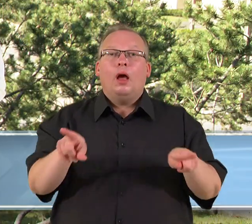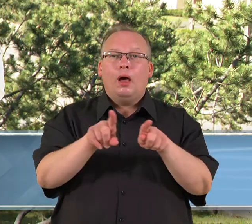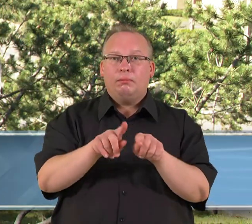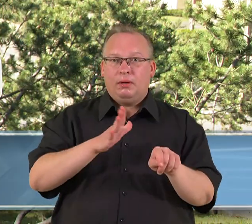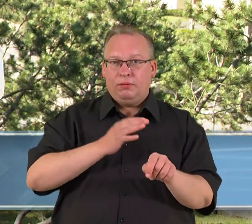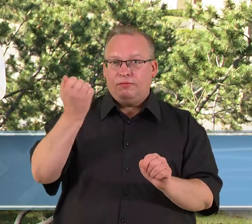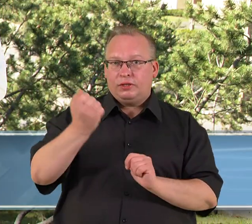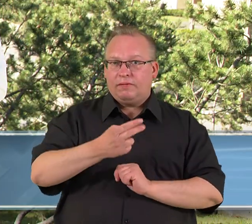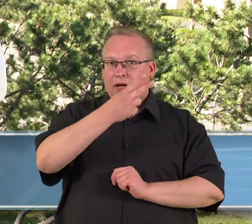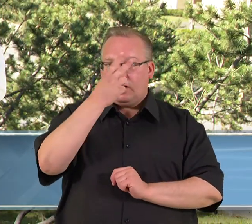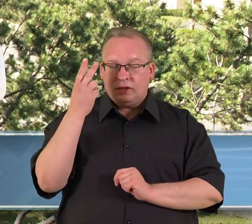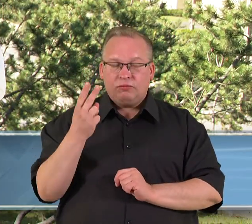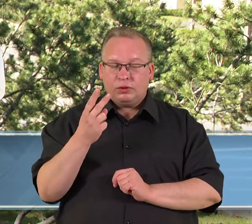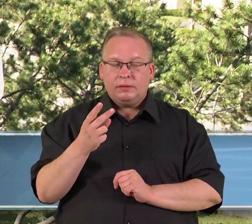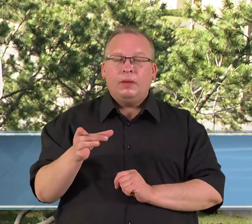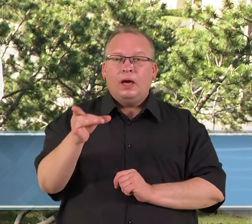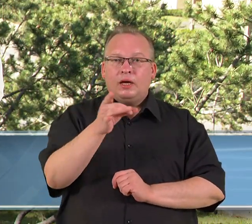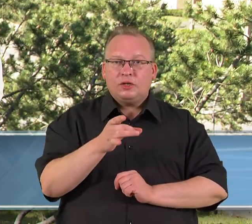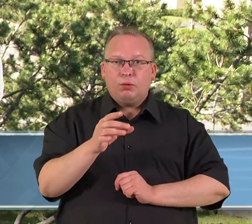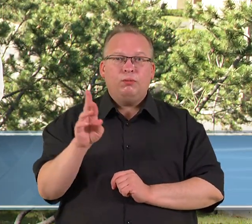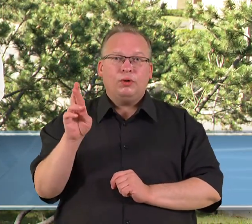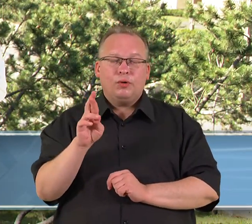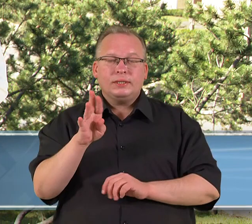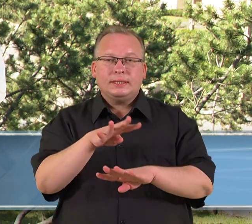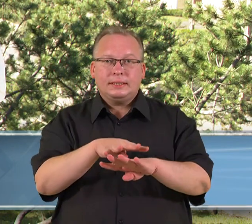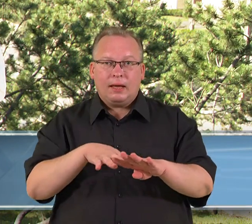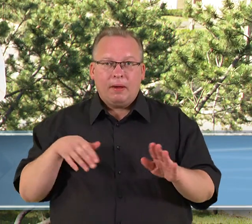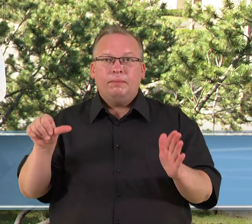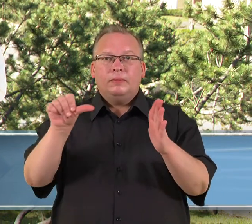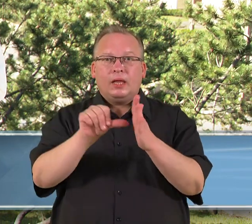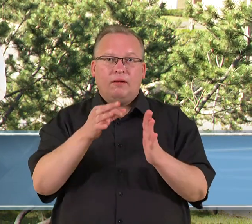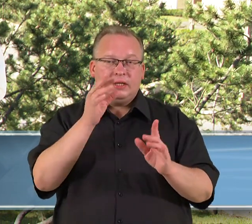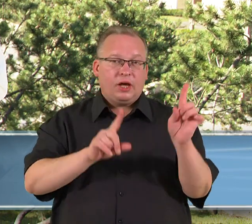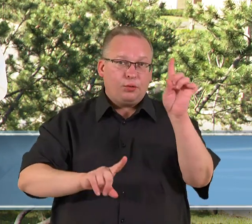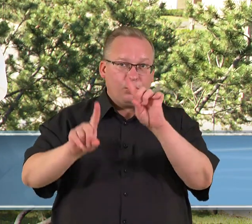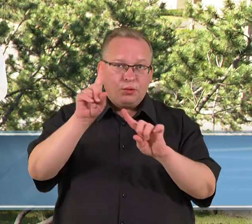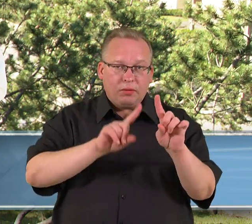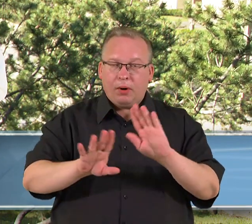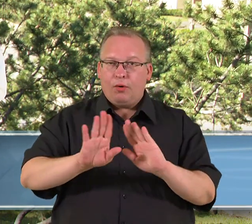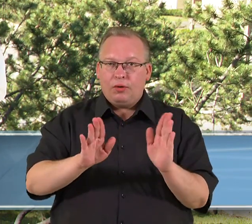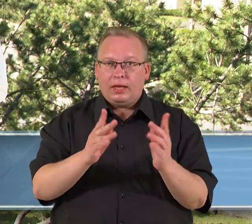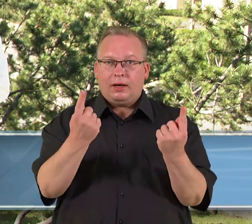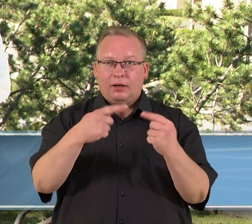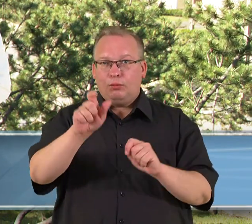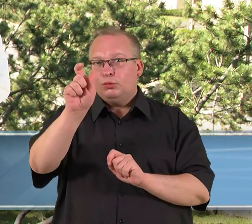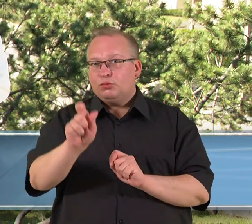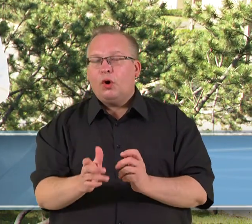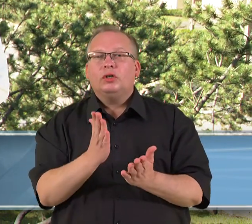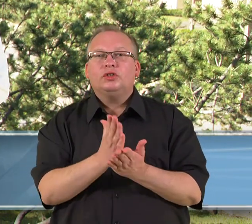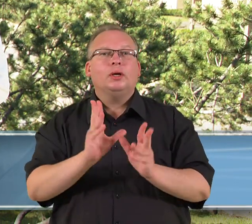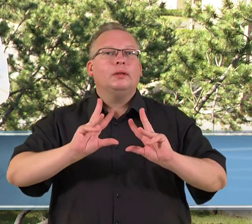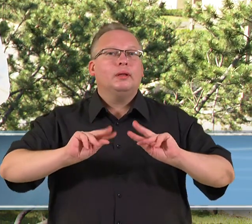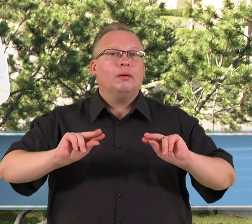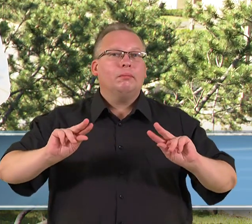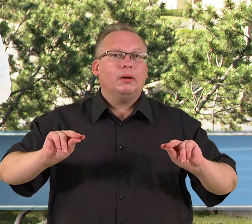Tokia buvo savaitė Lietuvos Respublikos Seime, renginių Seime dalyviai akcentavo, kad kūriantis, o negriaunantis žmogus yra